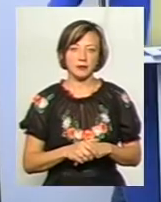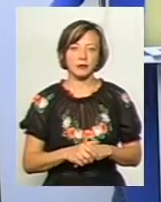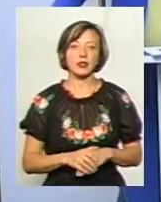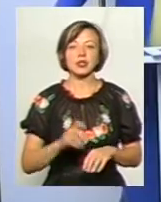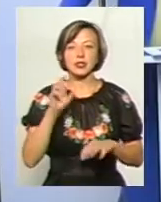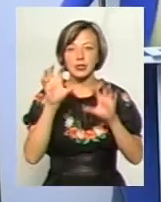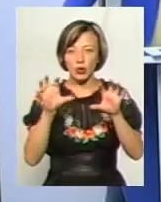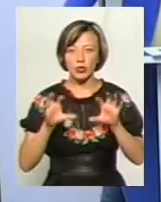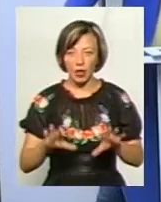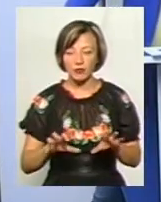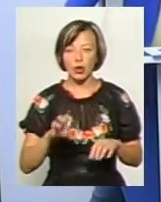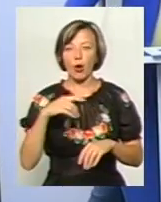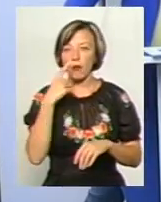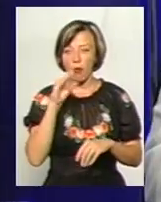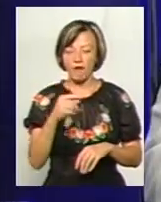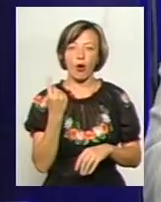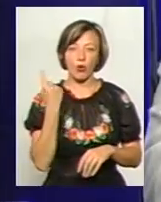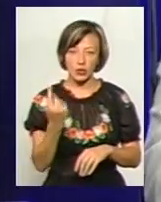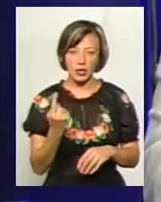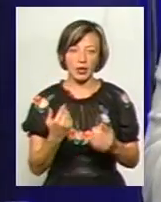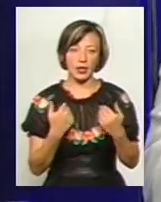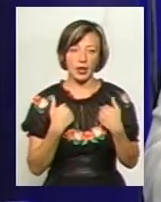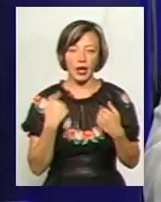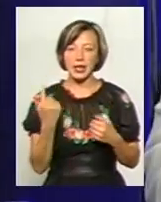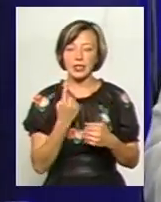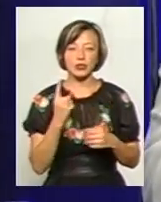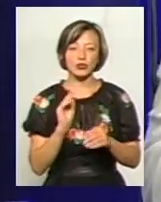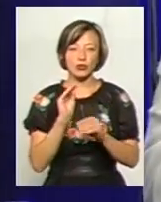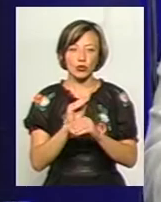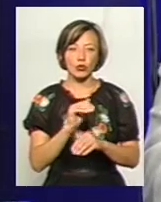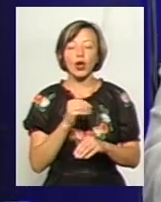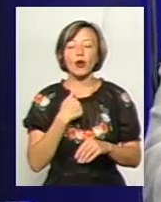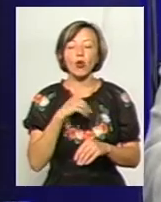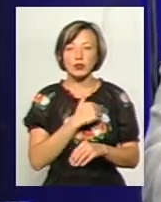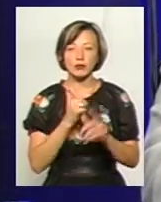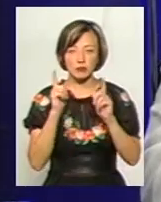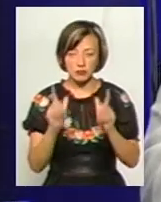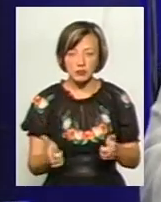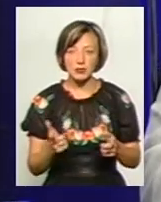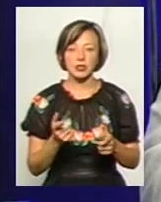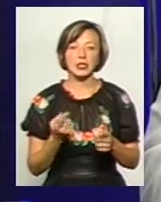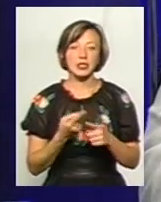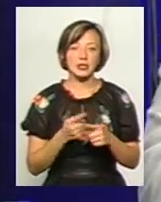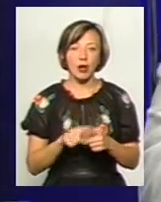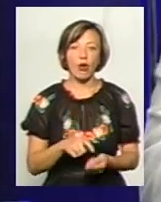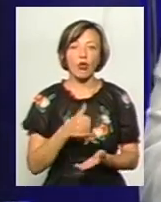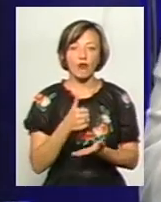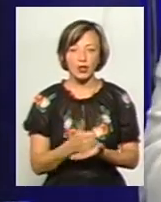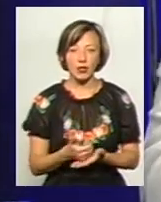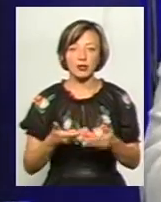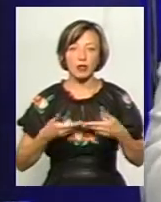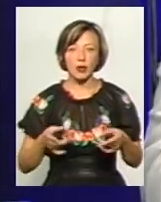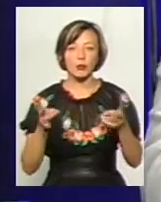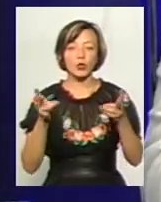Так. Законодавча мова одна. І от я тут єдине, що погоджуюсь. Саме головне, що нам